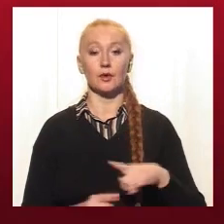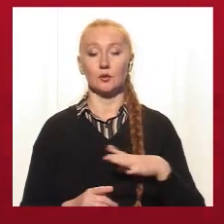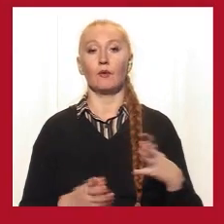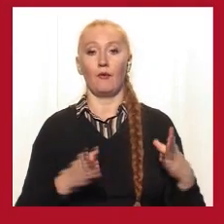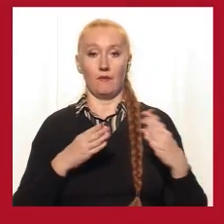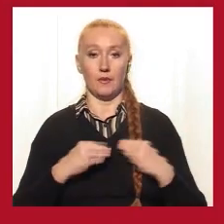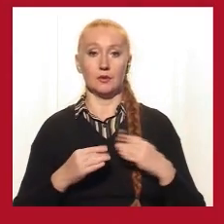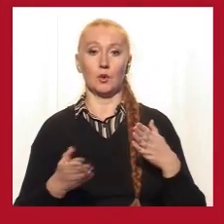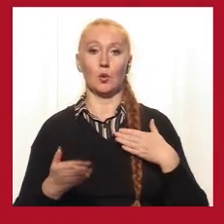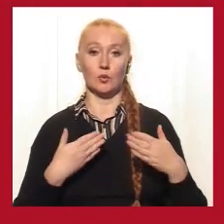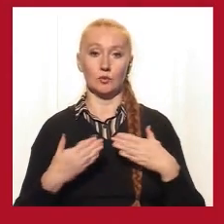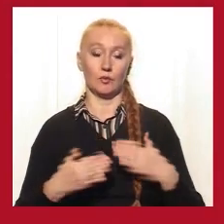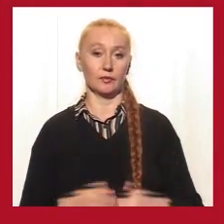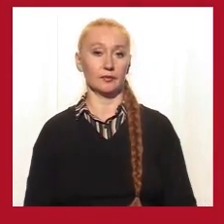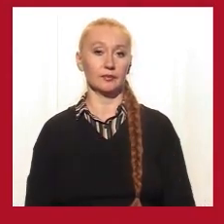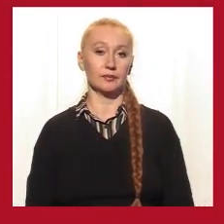розмови з нами.